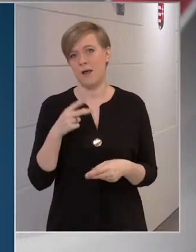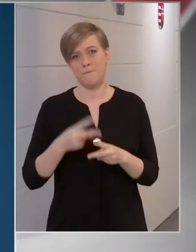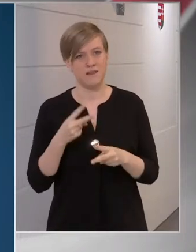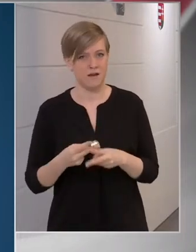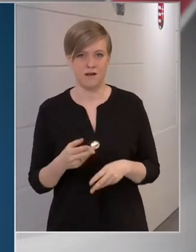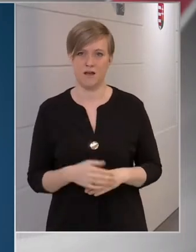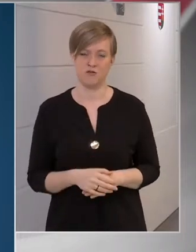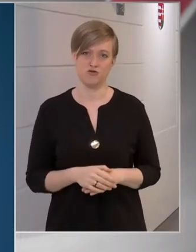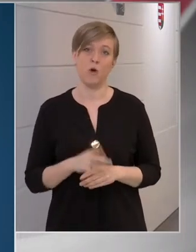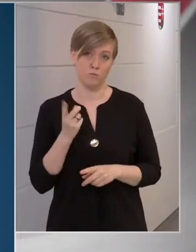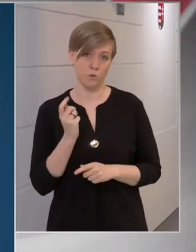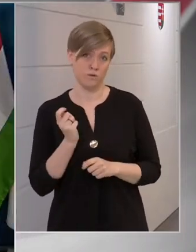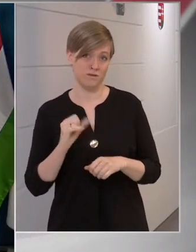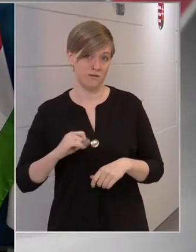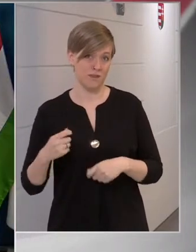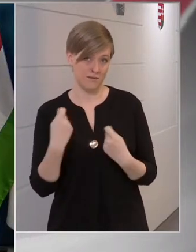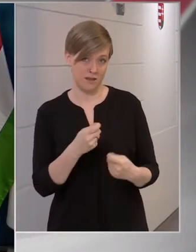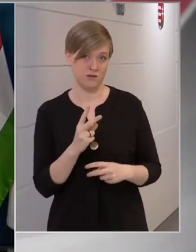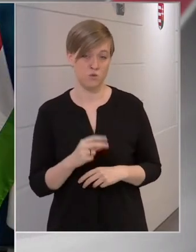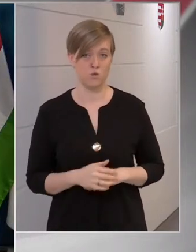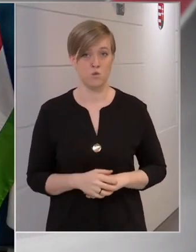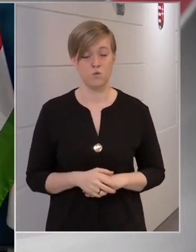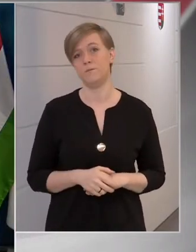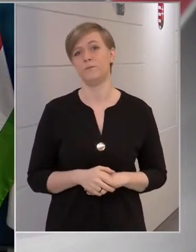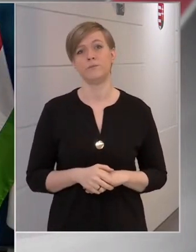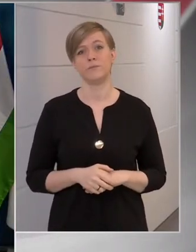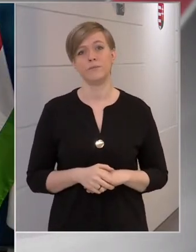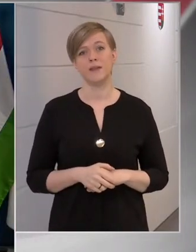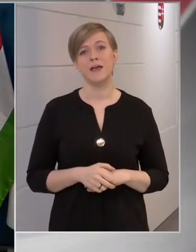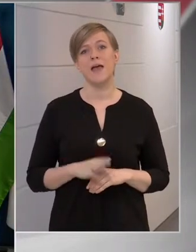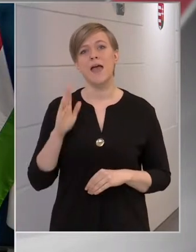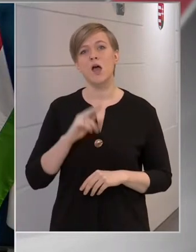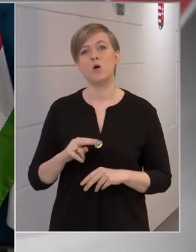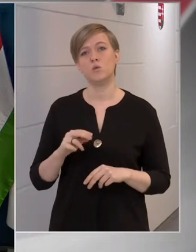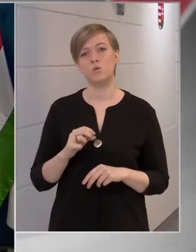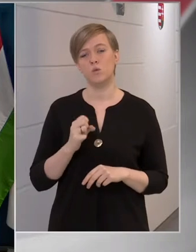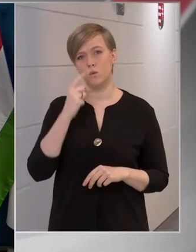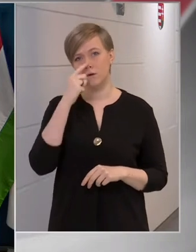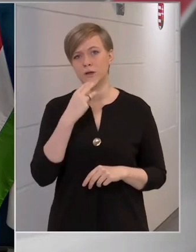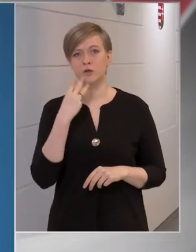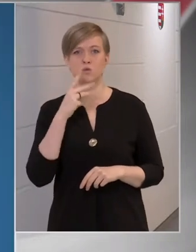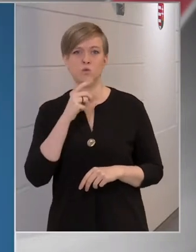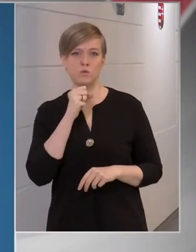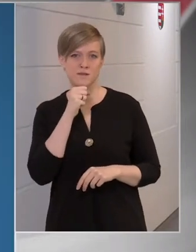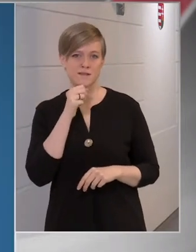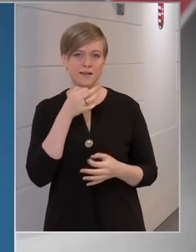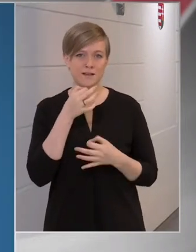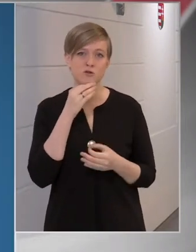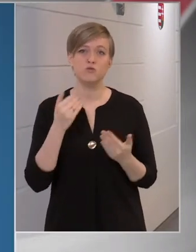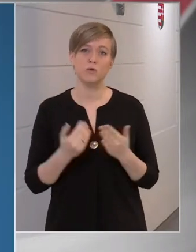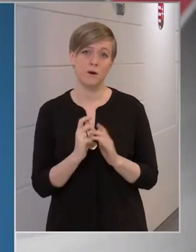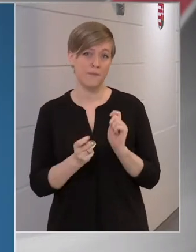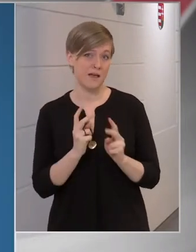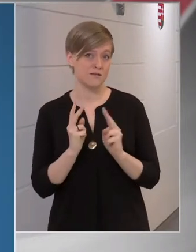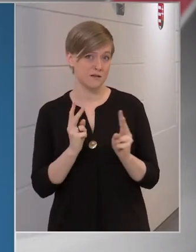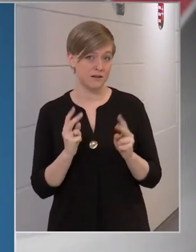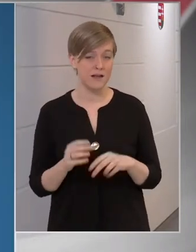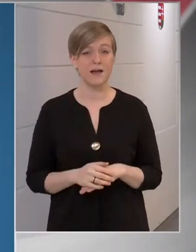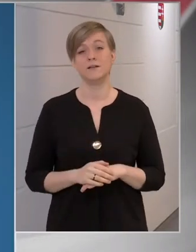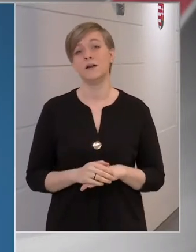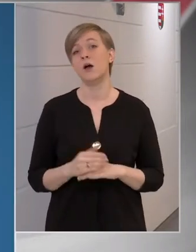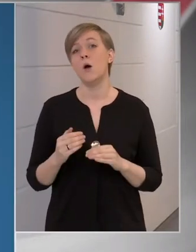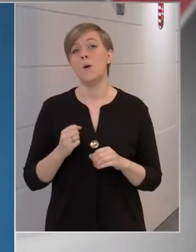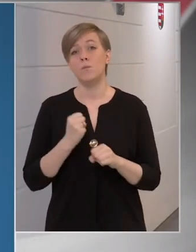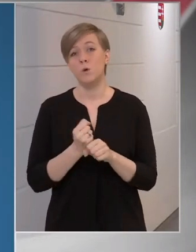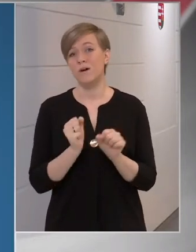és büntetendőek. Az Euronews kérdése jön. Ismét pályázhat Magyarország az Európai Unió munkahely védelmi